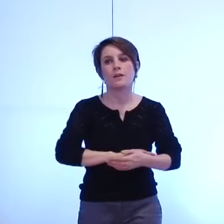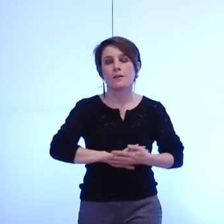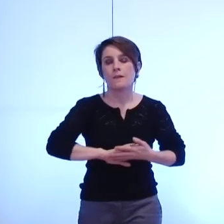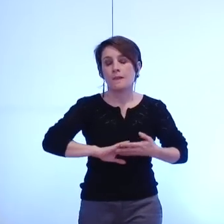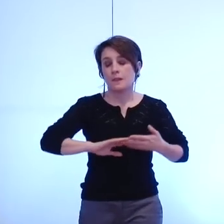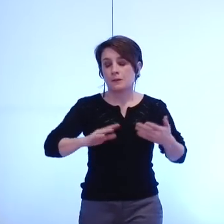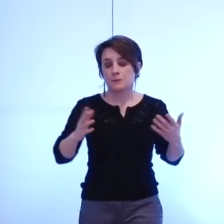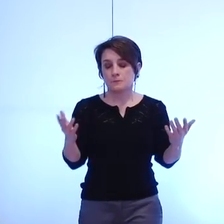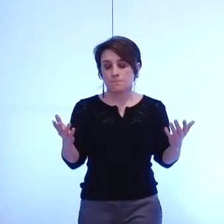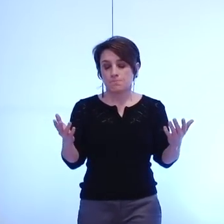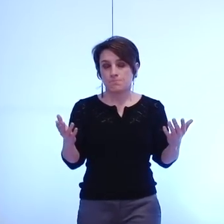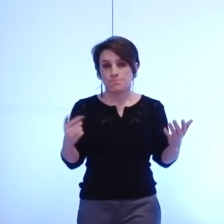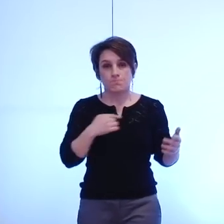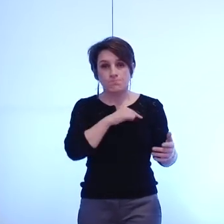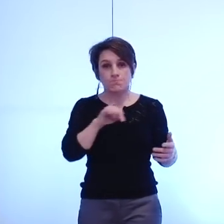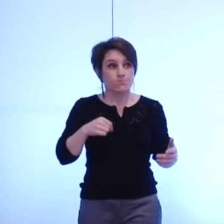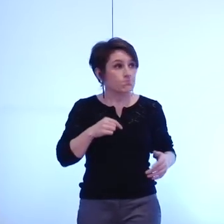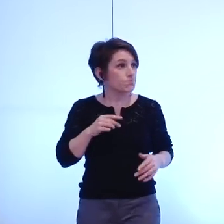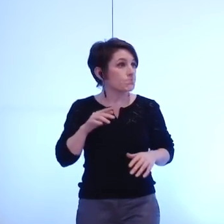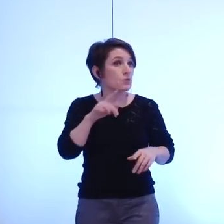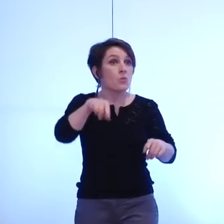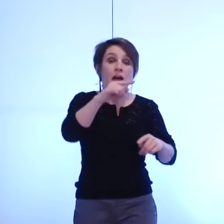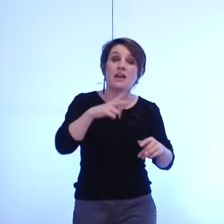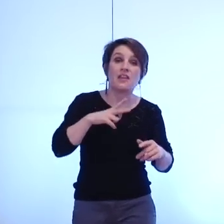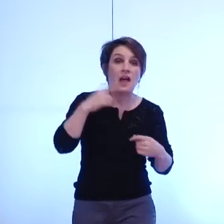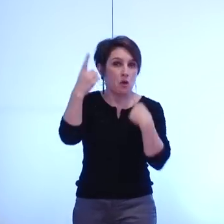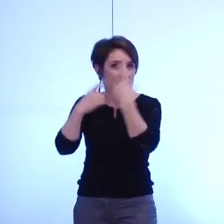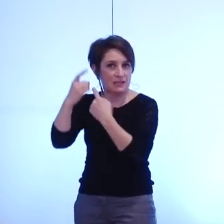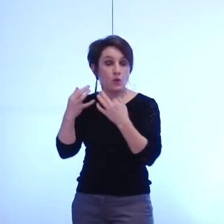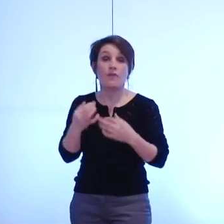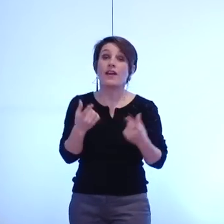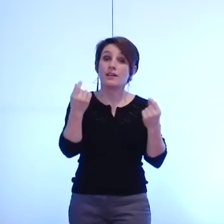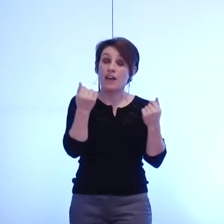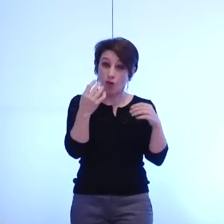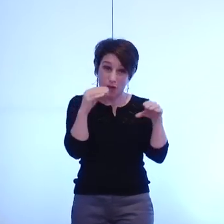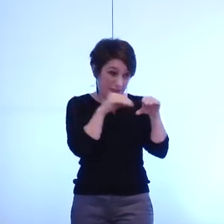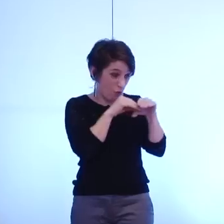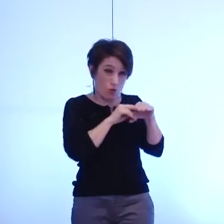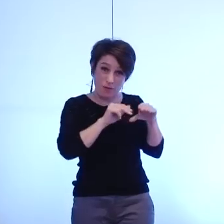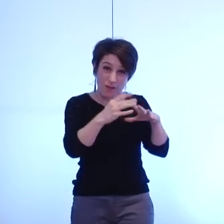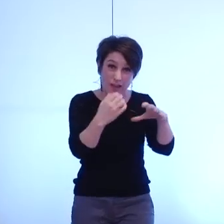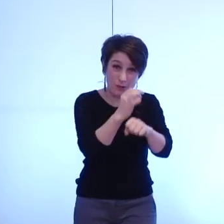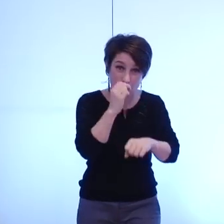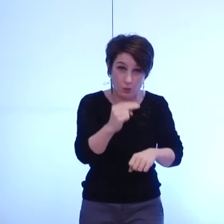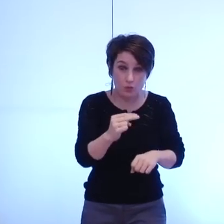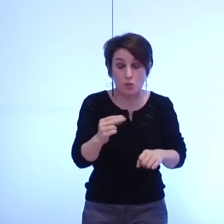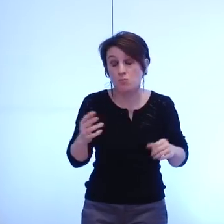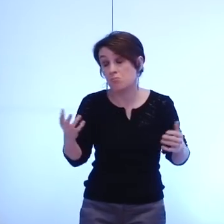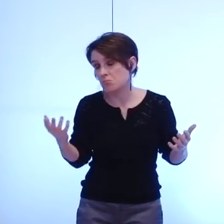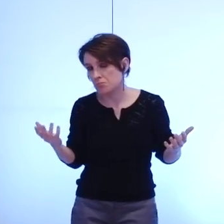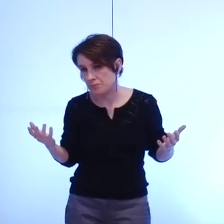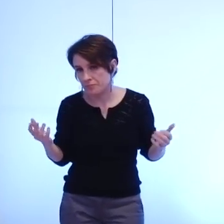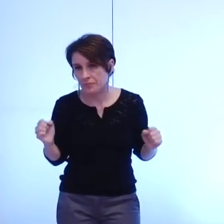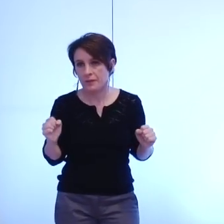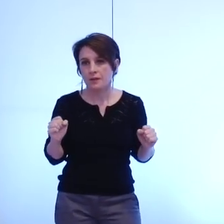ferons-nous des économies certains l'ont évoqué je l'ai toujours dit depuis le début ceux qui estiment qu'aujourd'hui